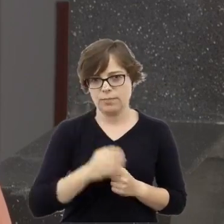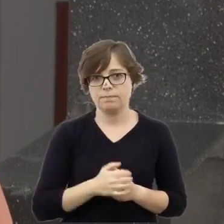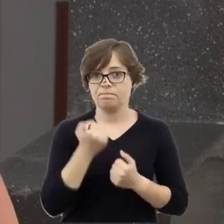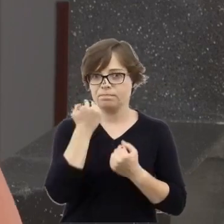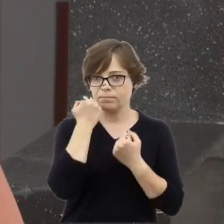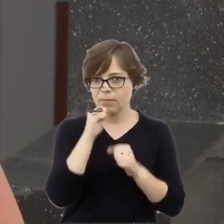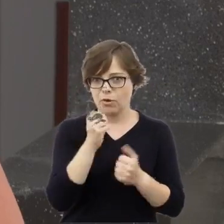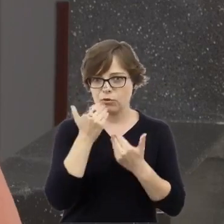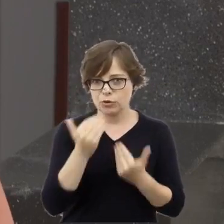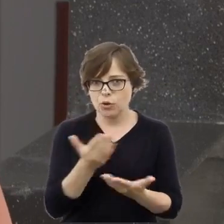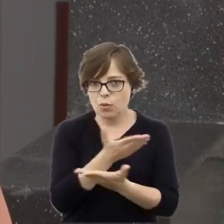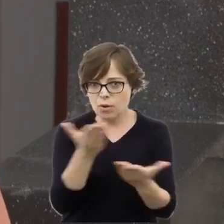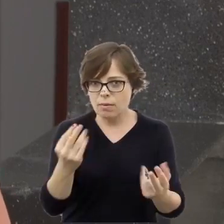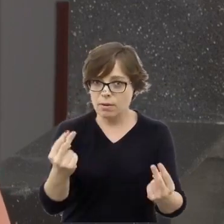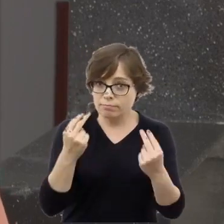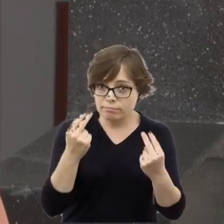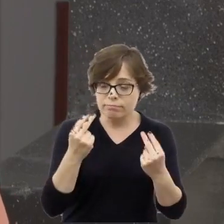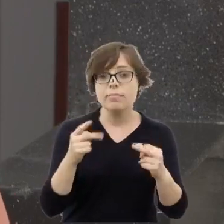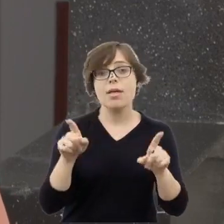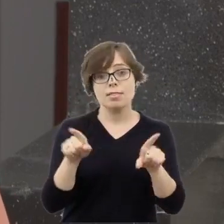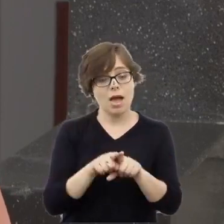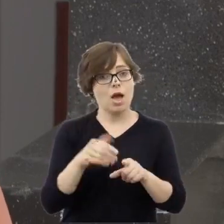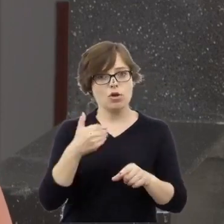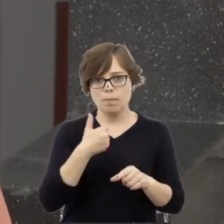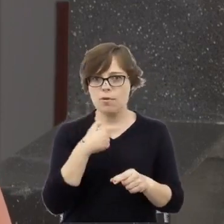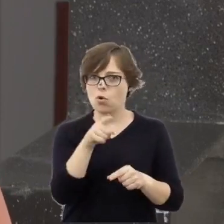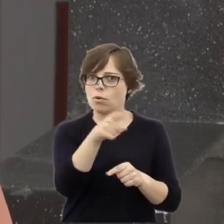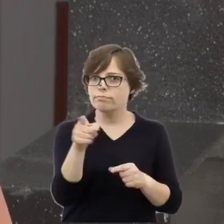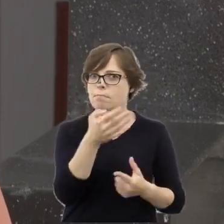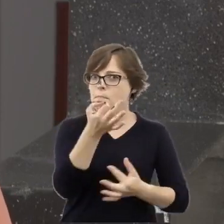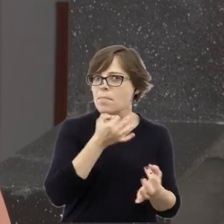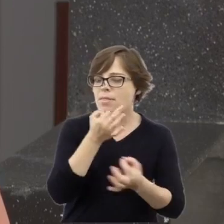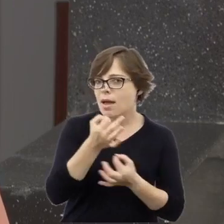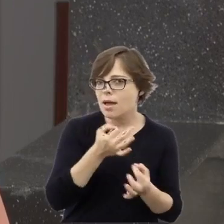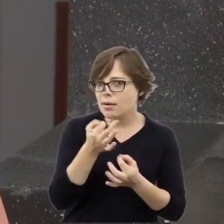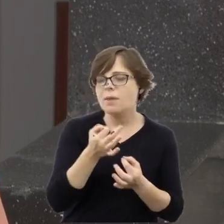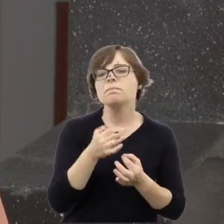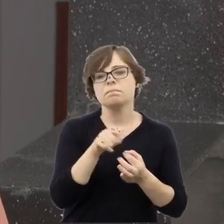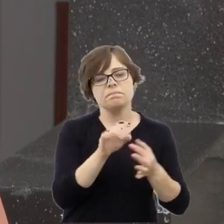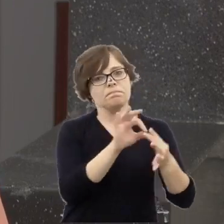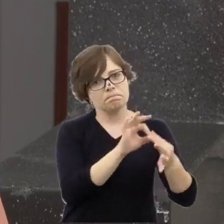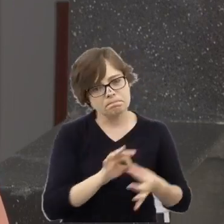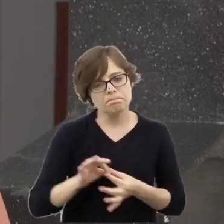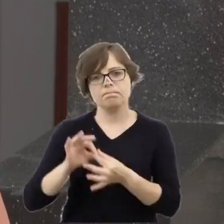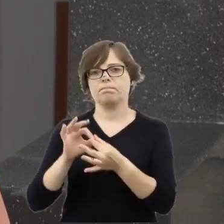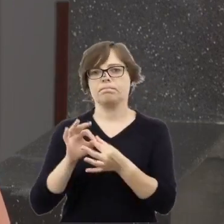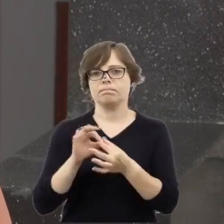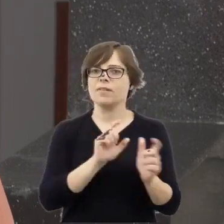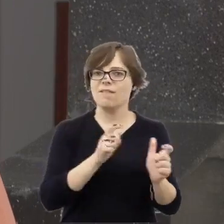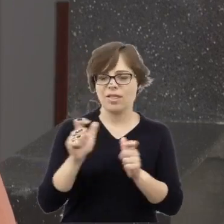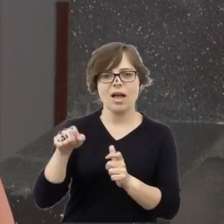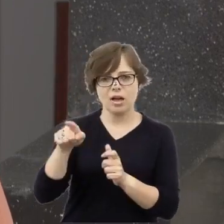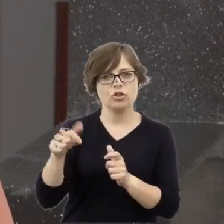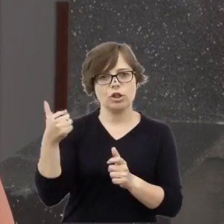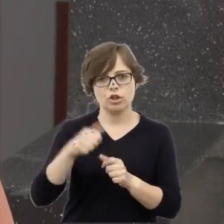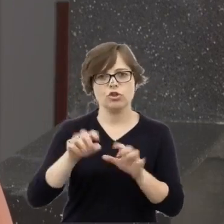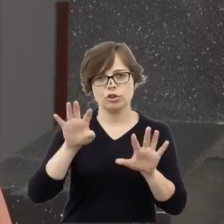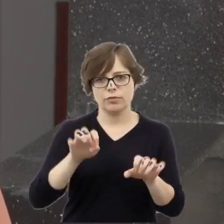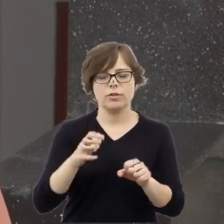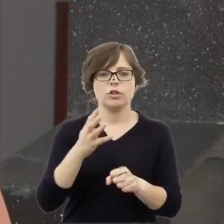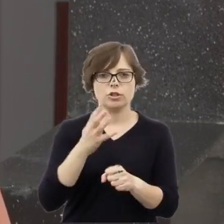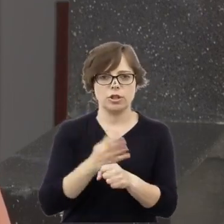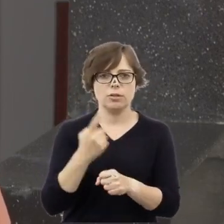bardzo i też mieliśmy pytania, które w pewien sposób dotyczyły wydarzeń w 1941